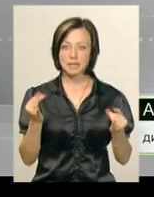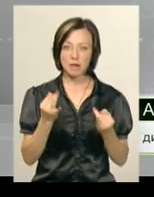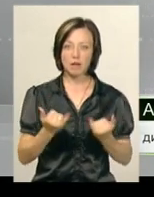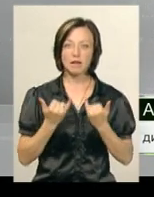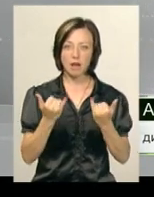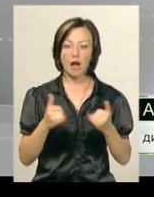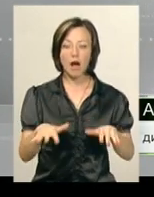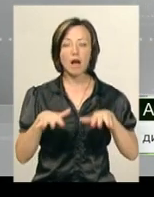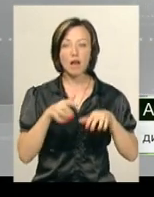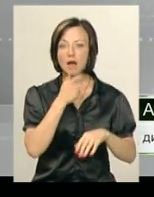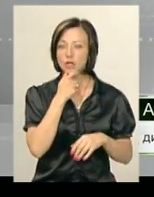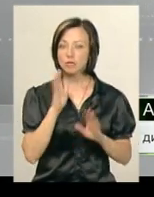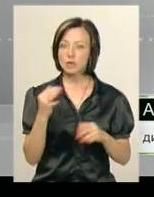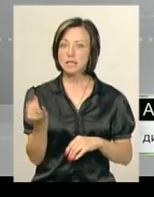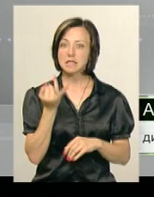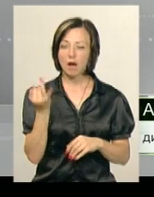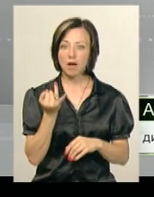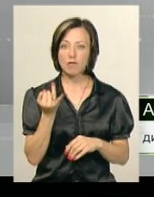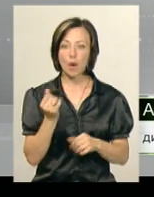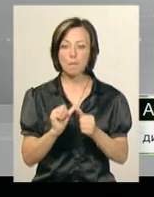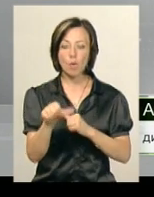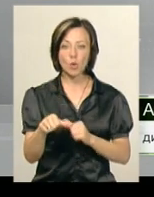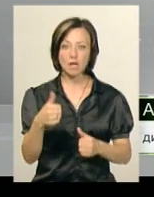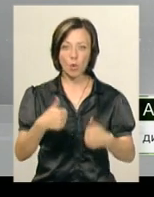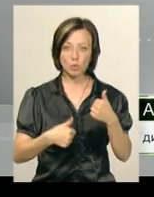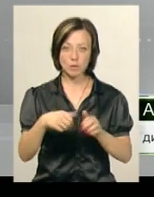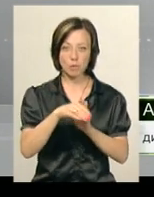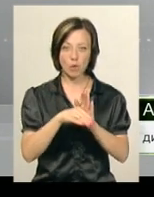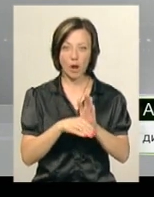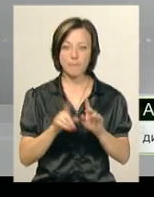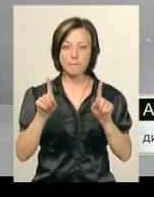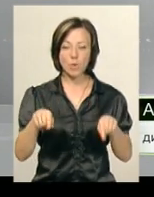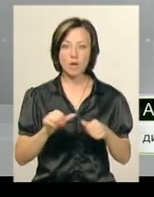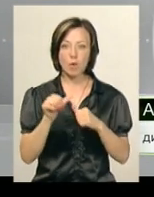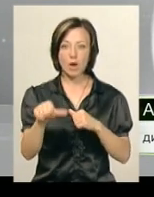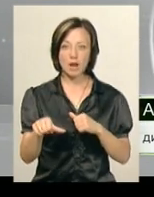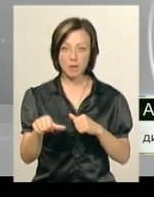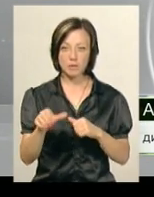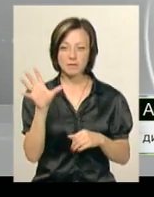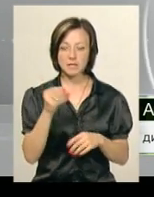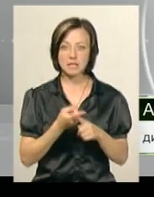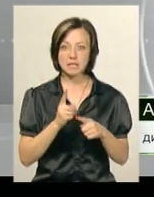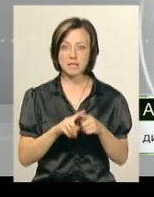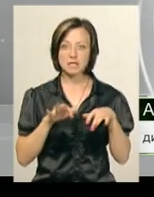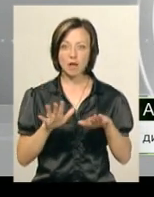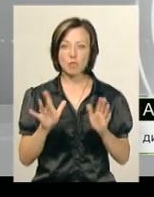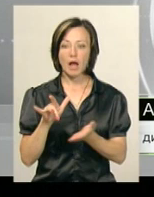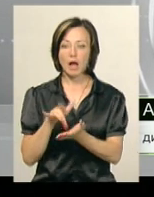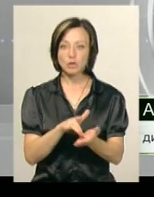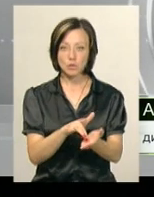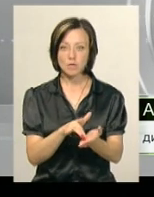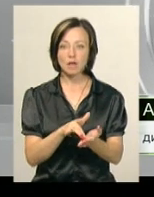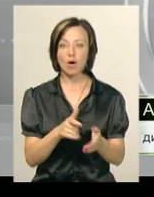глядачів буде цікава позаконкурсна програма. Потім окремо до цих всіх заходів буде екскурсія.